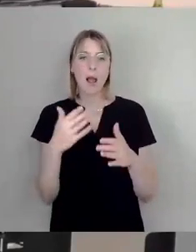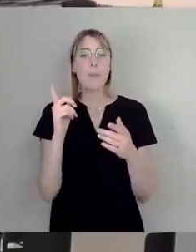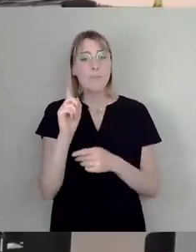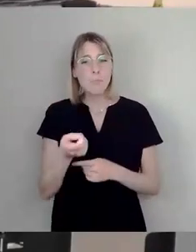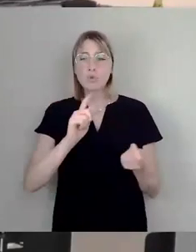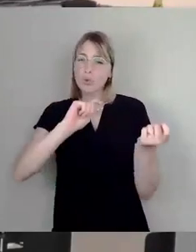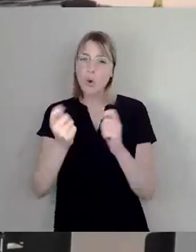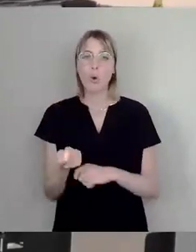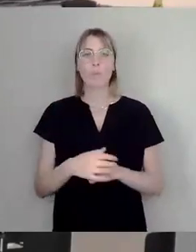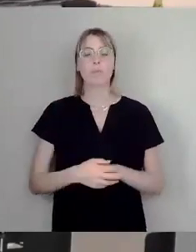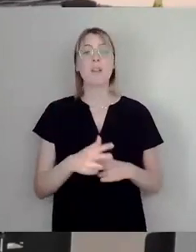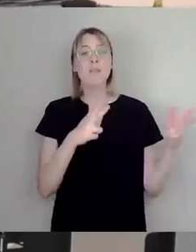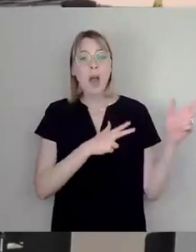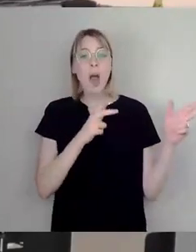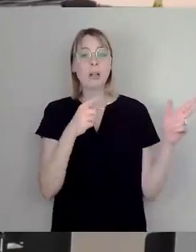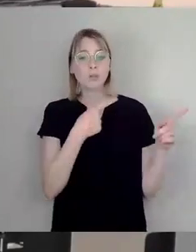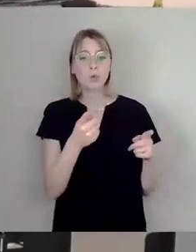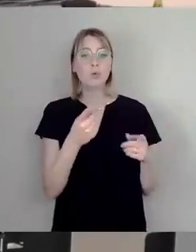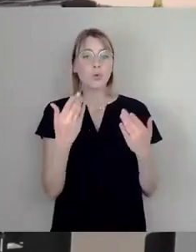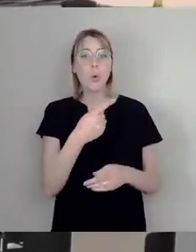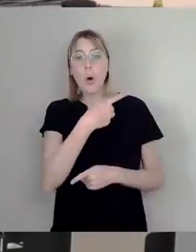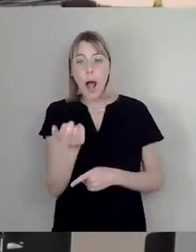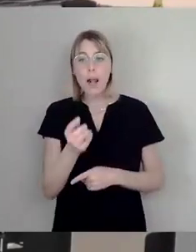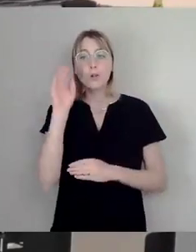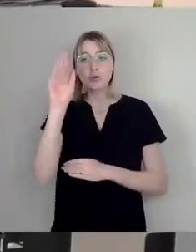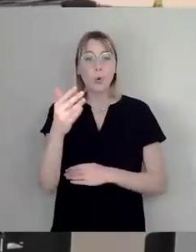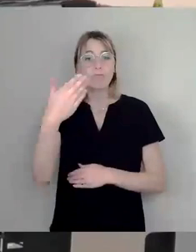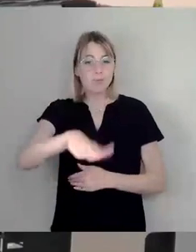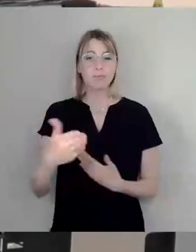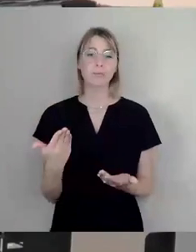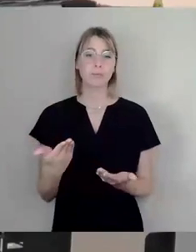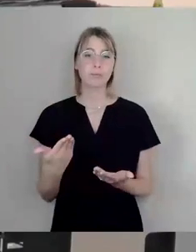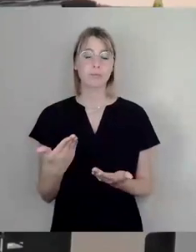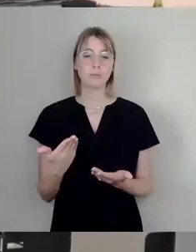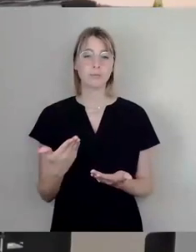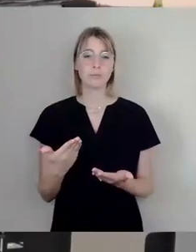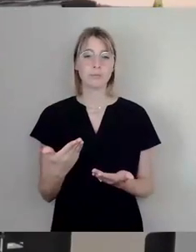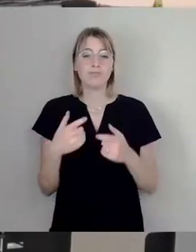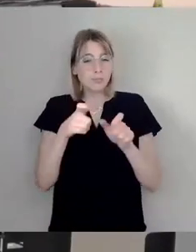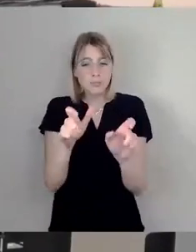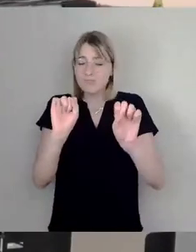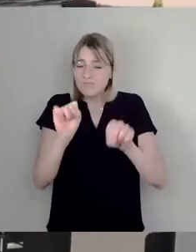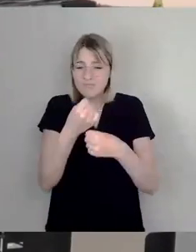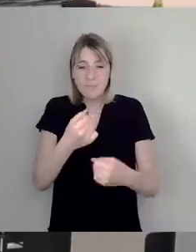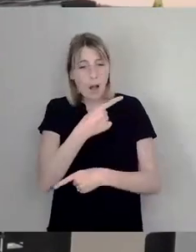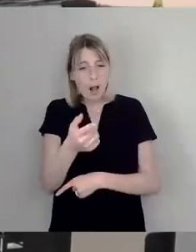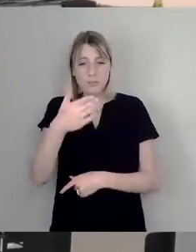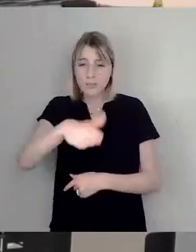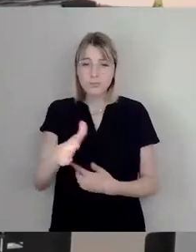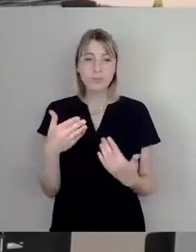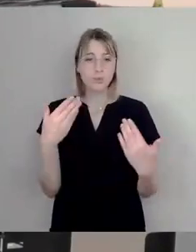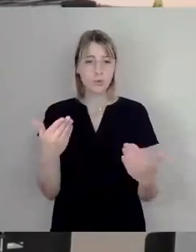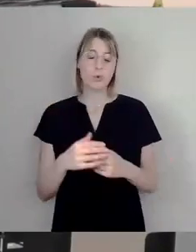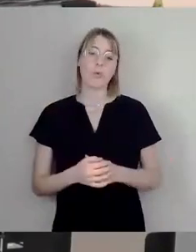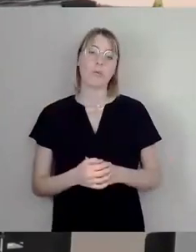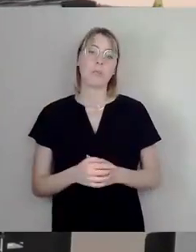sterben, es ist so. Du kannst das nicht verhindern und man muss auch mal den Mut haben, ein